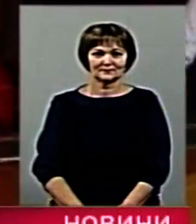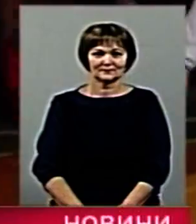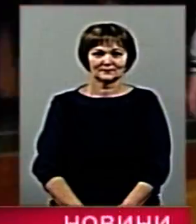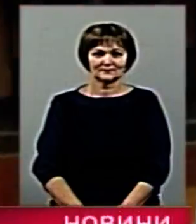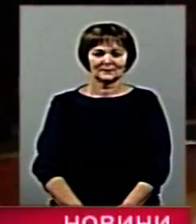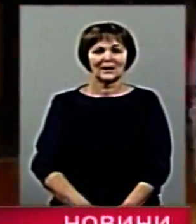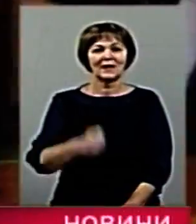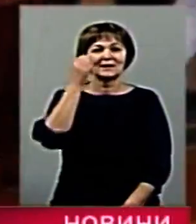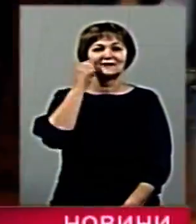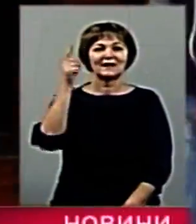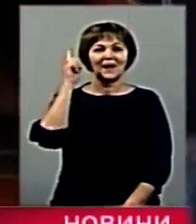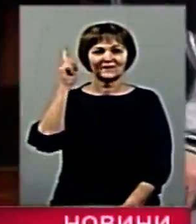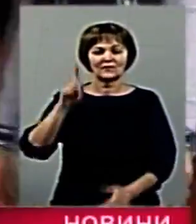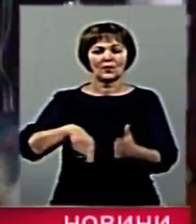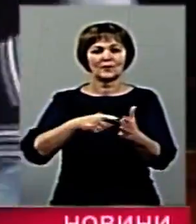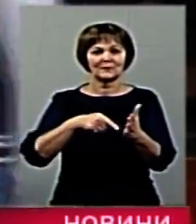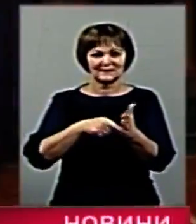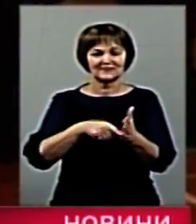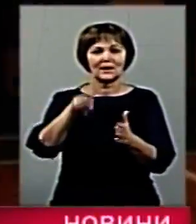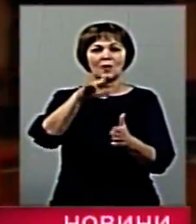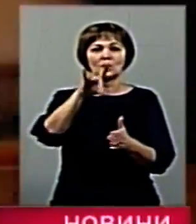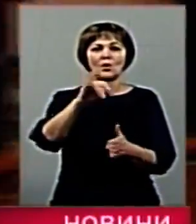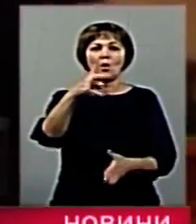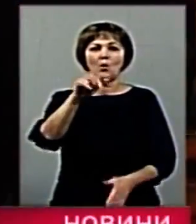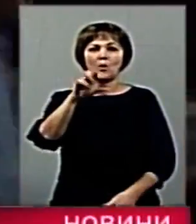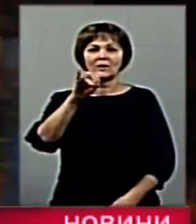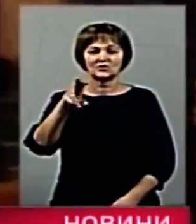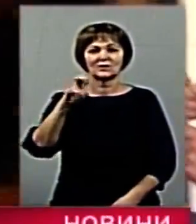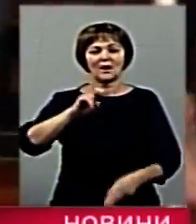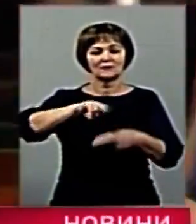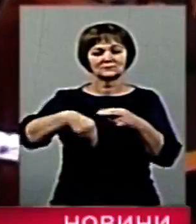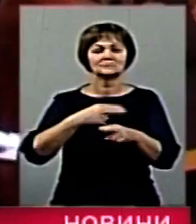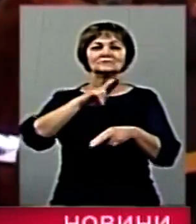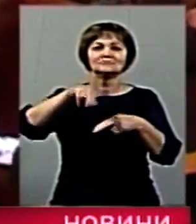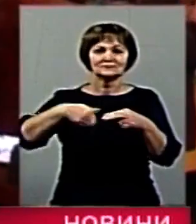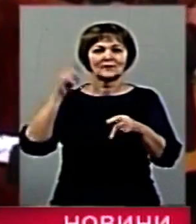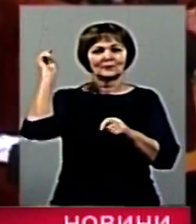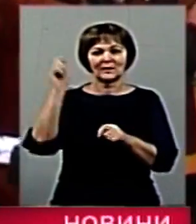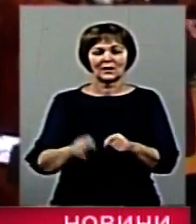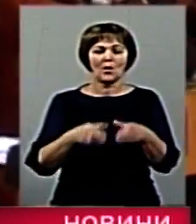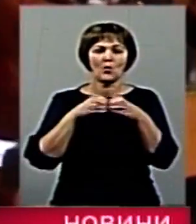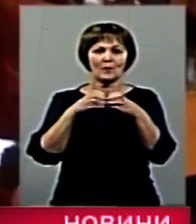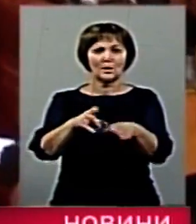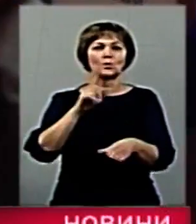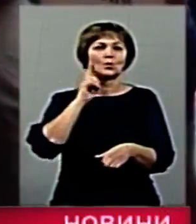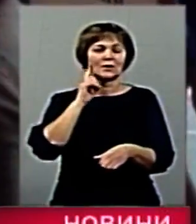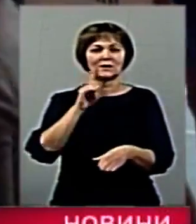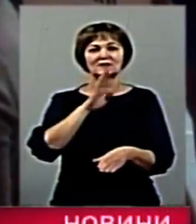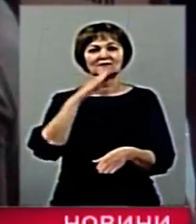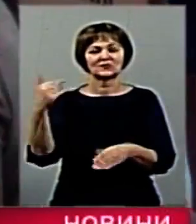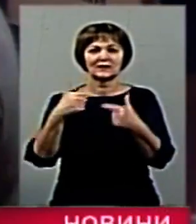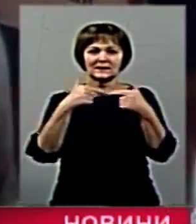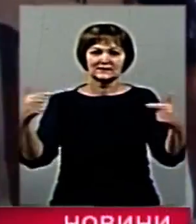У древньому місті Дрогобичі на кубок Прикарпаття зі стрибків на акробатичній доріжці приїхали команди юнаків та дівчат з різних